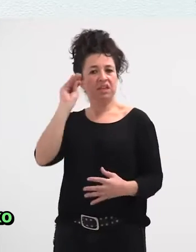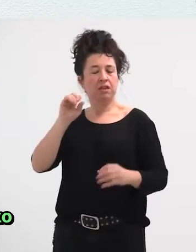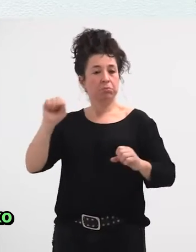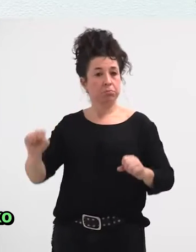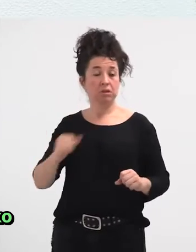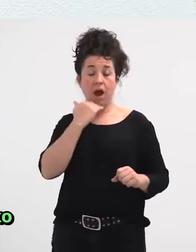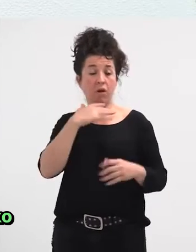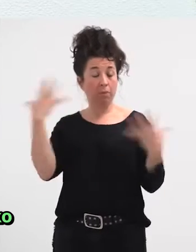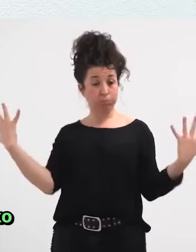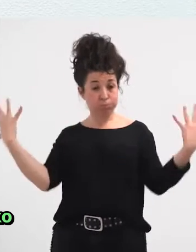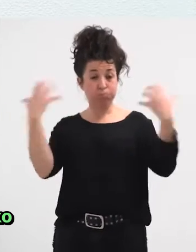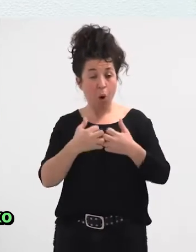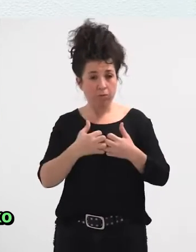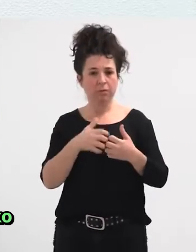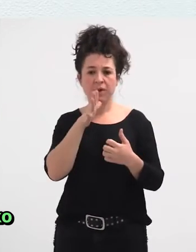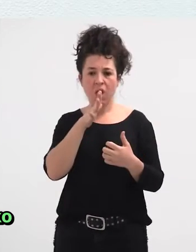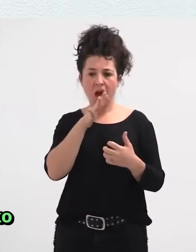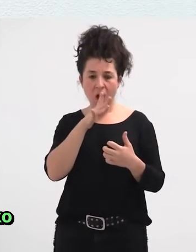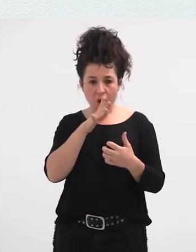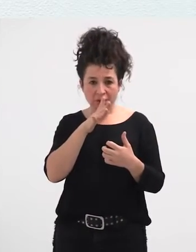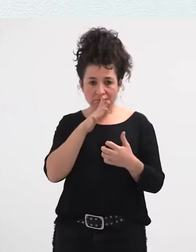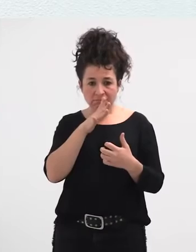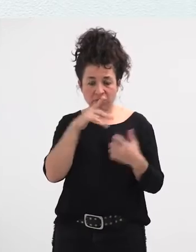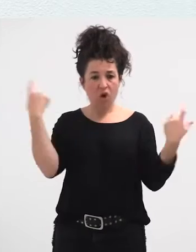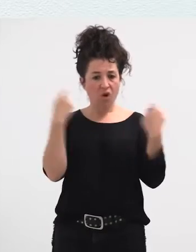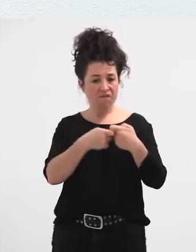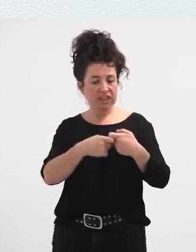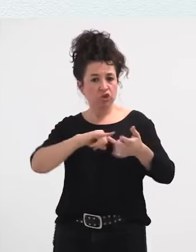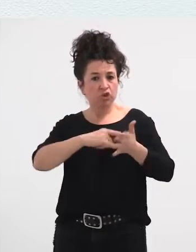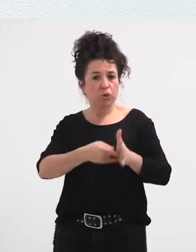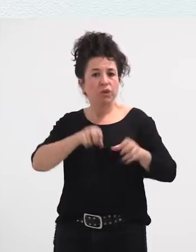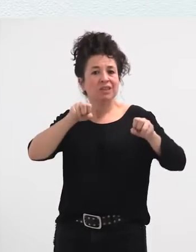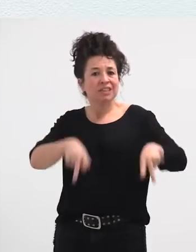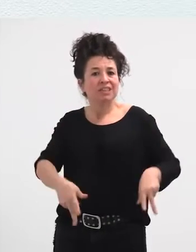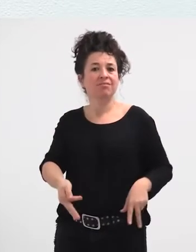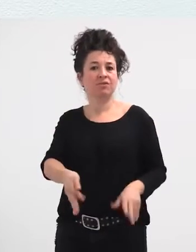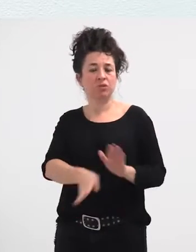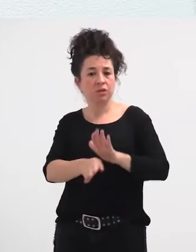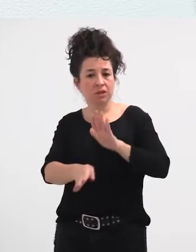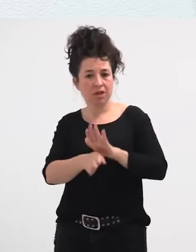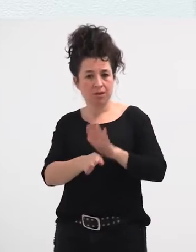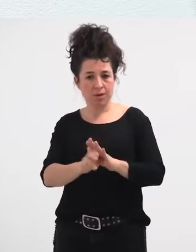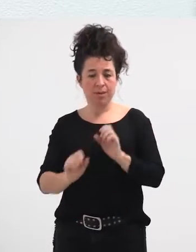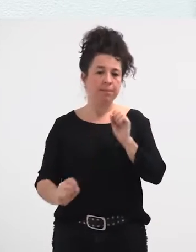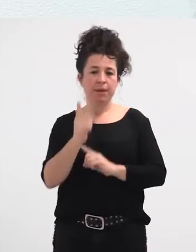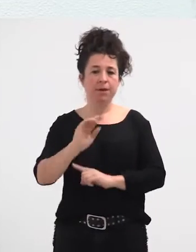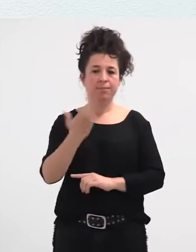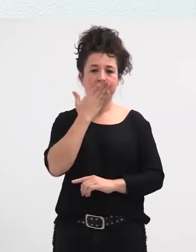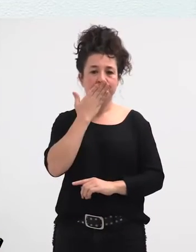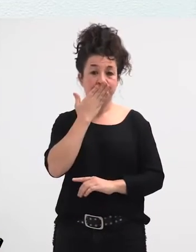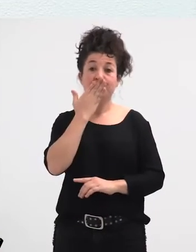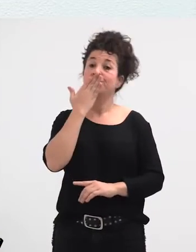konpol mugabeko bi gatazken aurrean gaude. Batetik tabua, tabua oso dorabilida.